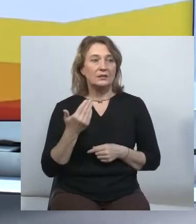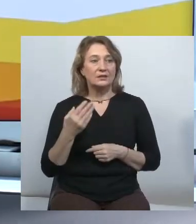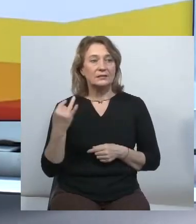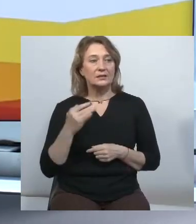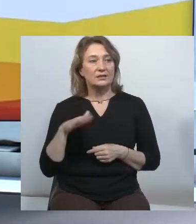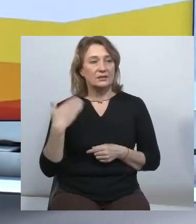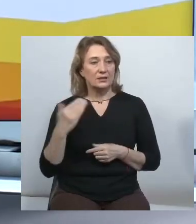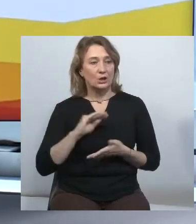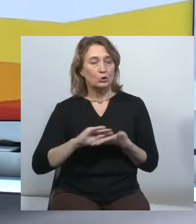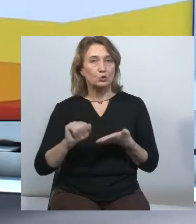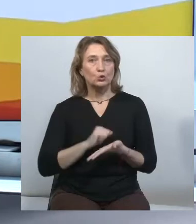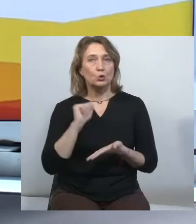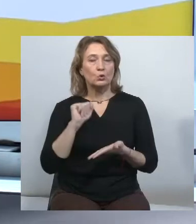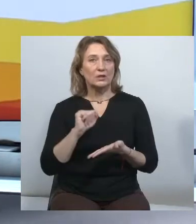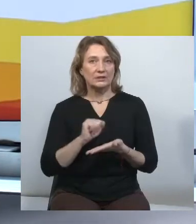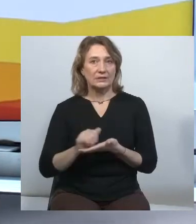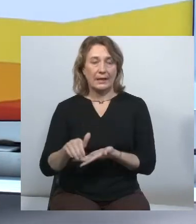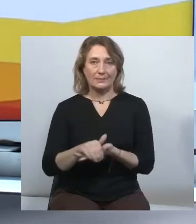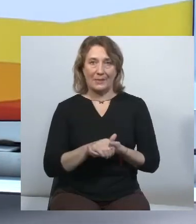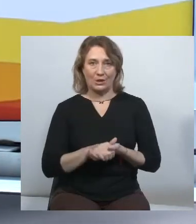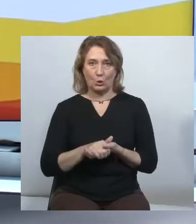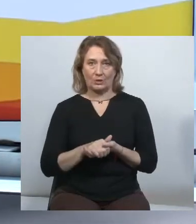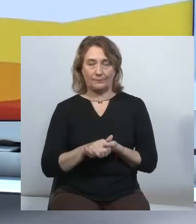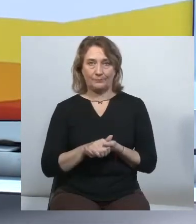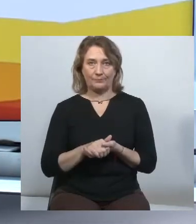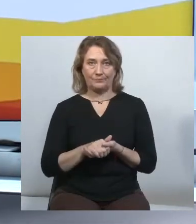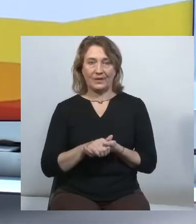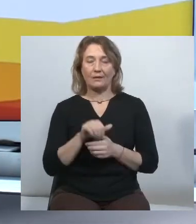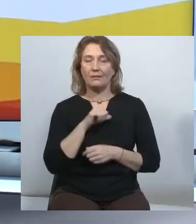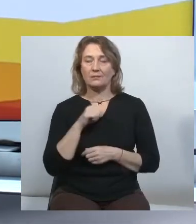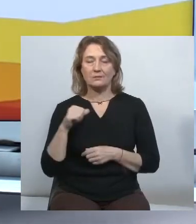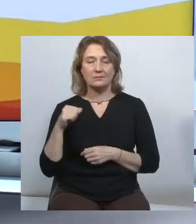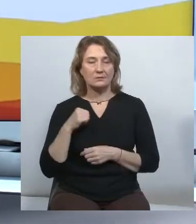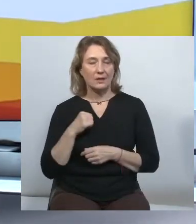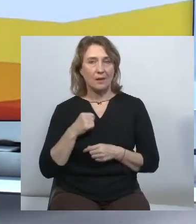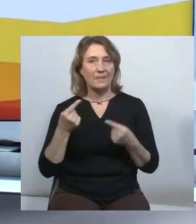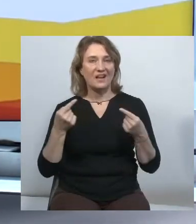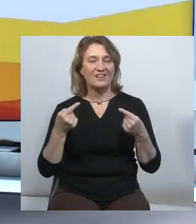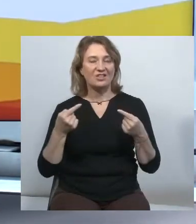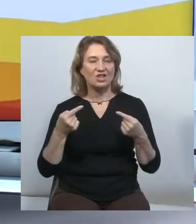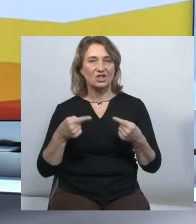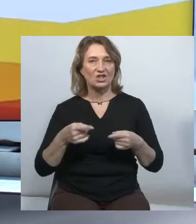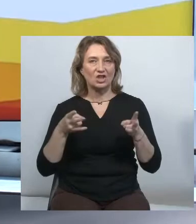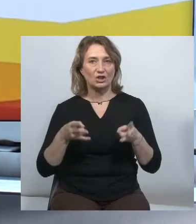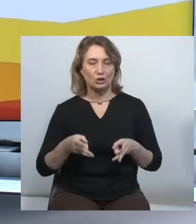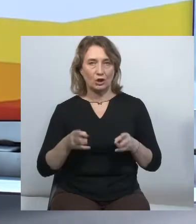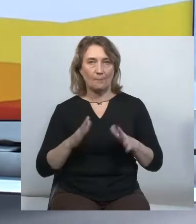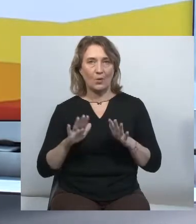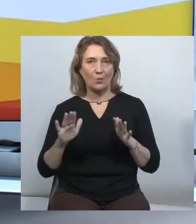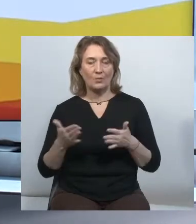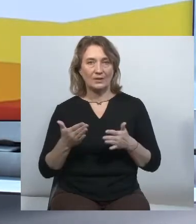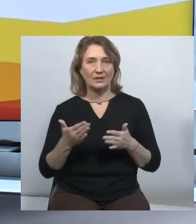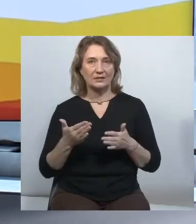сторони журналістської спільноти. Одним із таких критичних моментів багато хто називав нібито надзвичайні